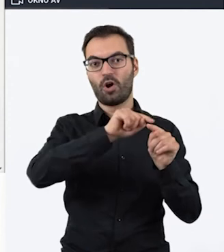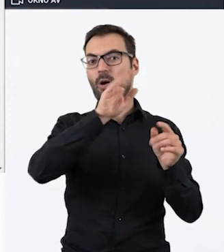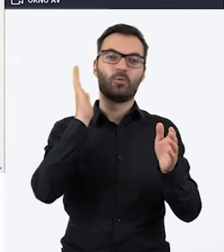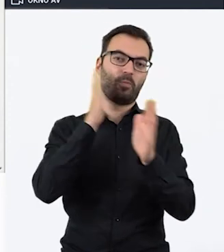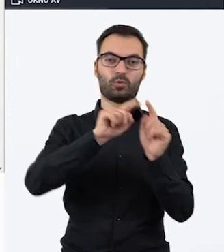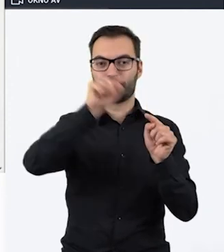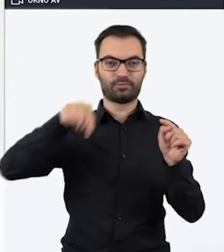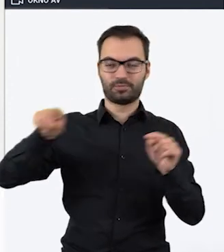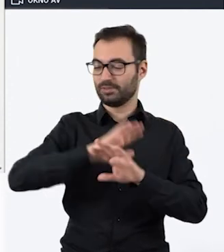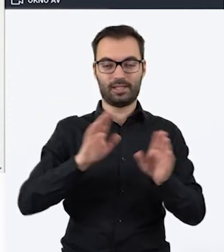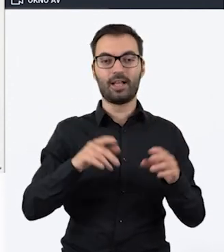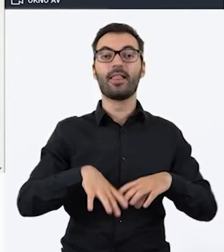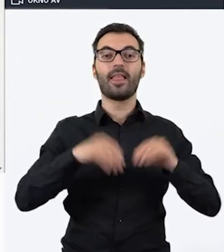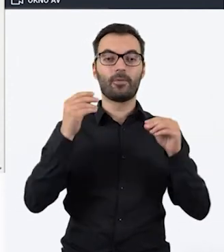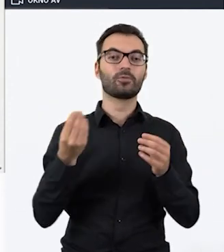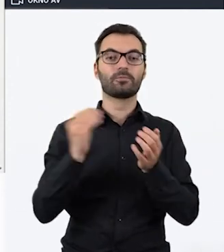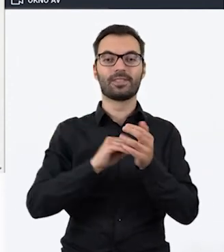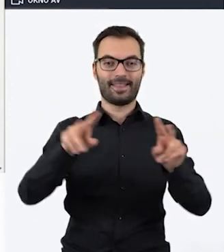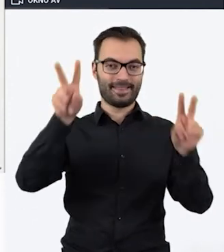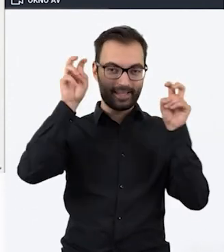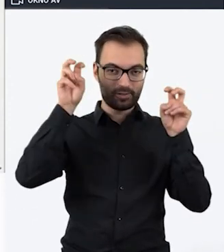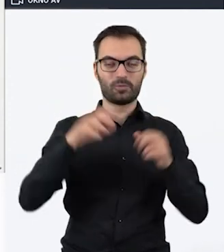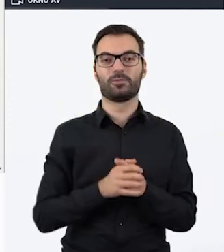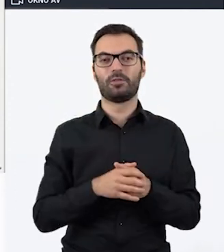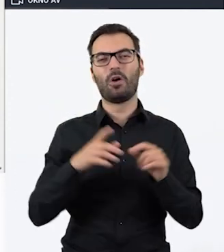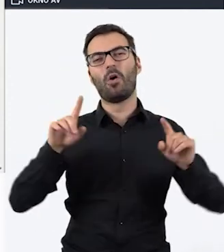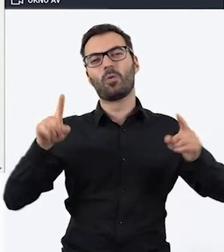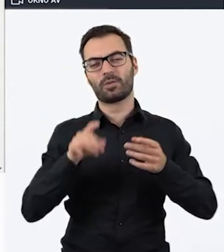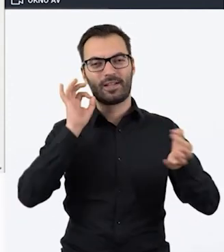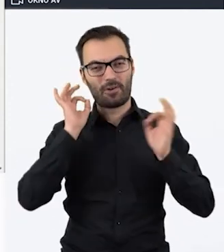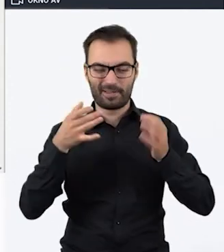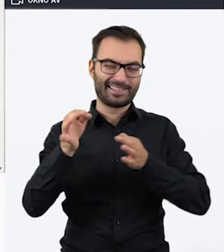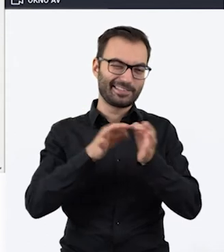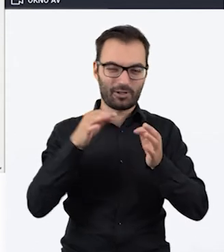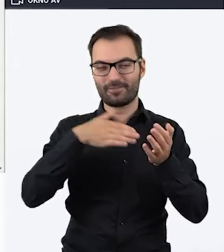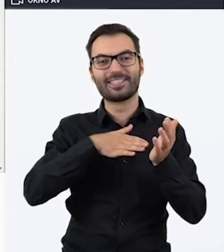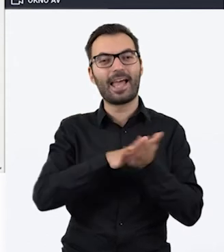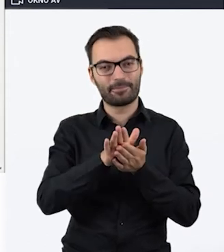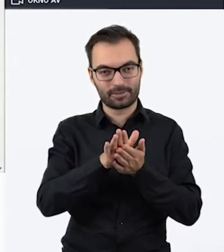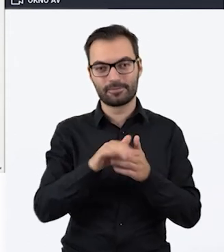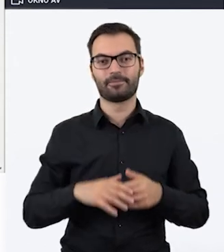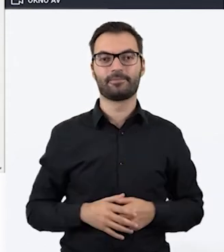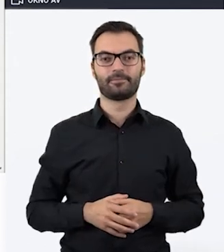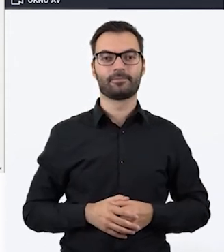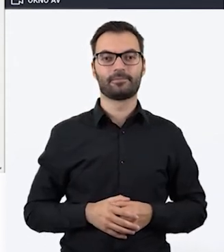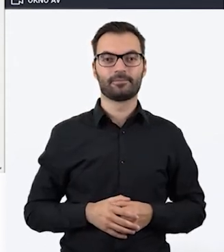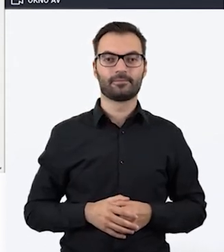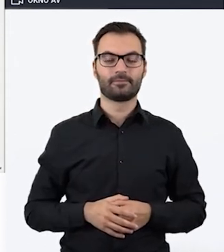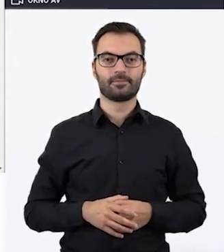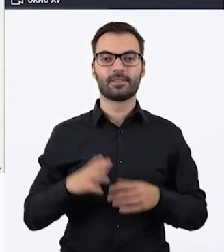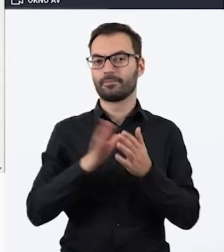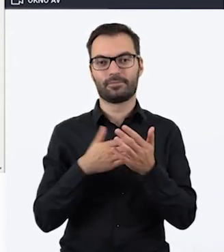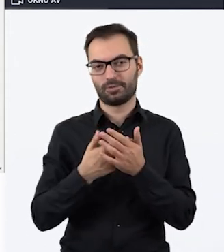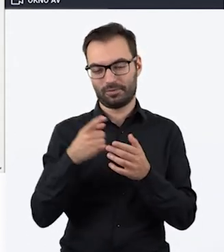podajemy tytuł tego Escape Room'u, jakąś krótką informację, historyjkę wprowadzającą. Tutaj jest jakaś